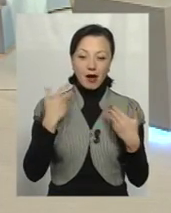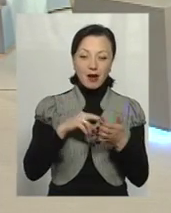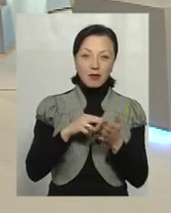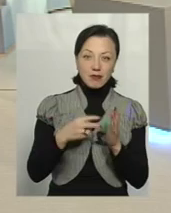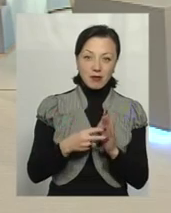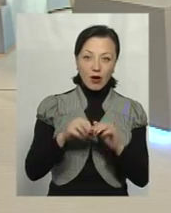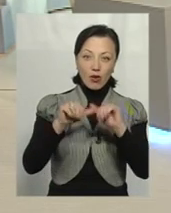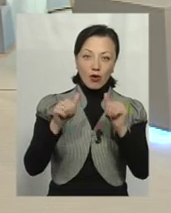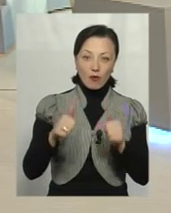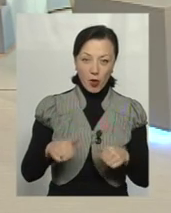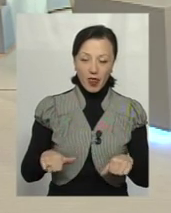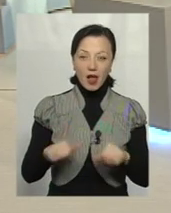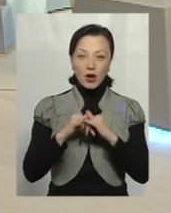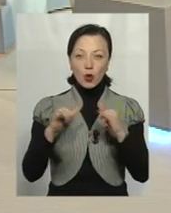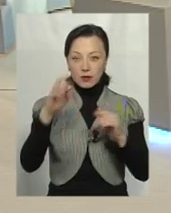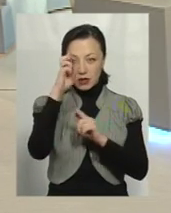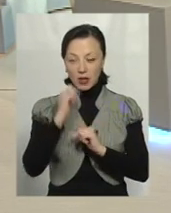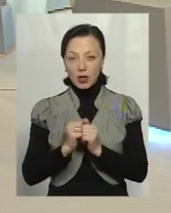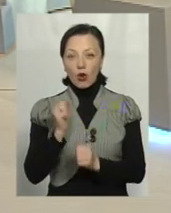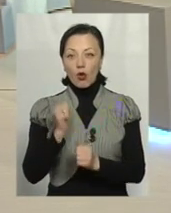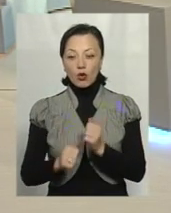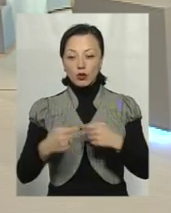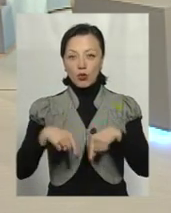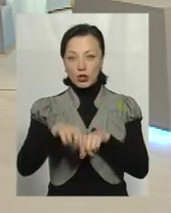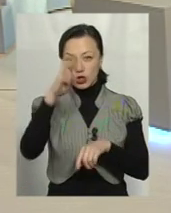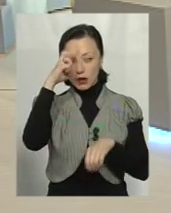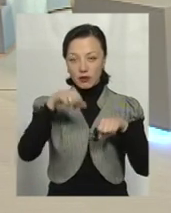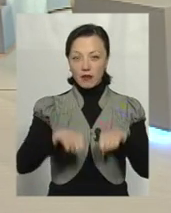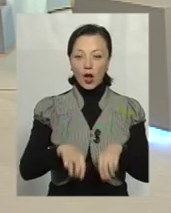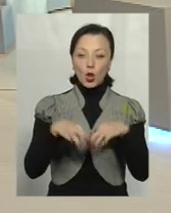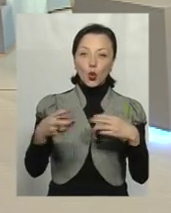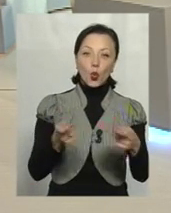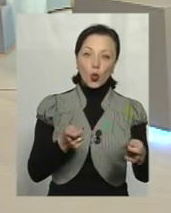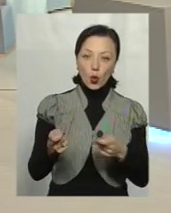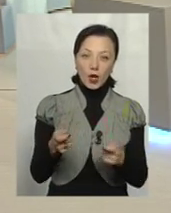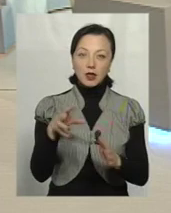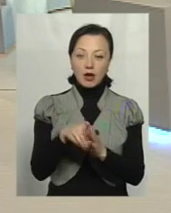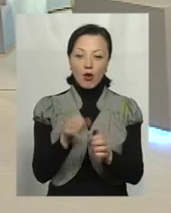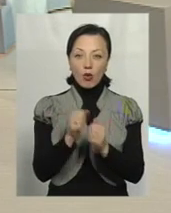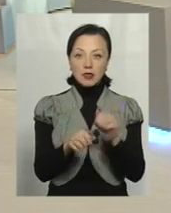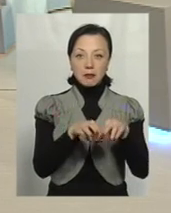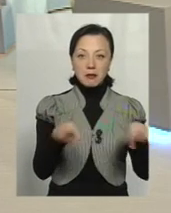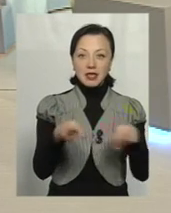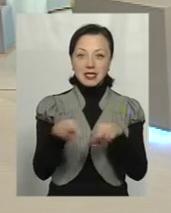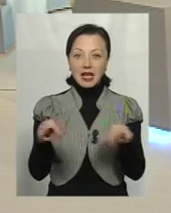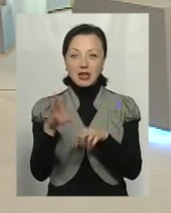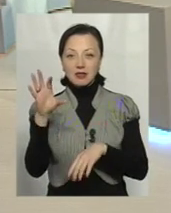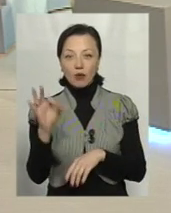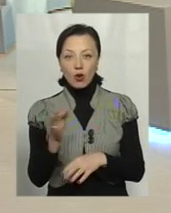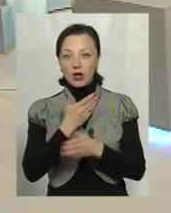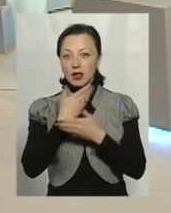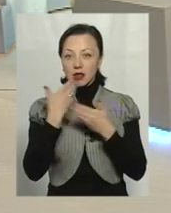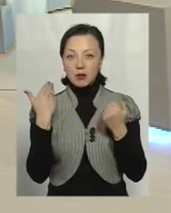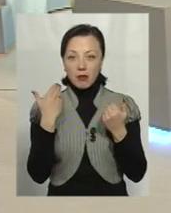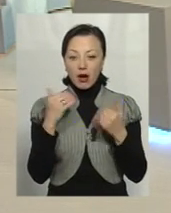розвитку, тоді кожен орган державної влади, що уряд, що навіть в структурі уряду, кожне міністерство. Вони не мають